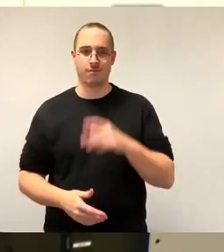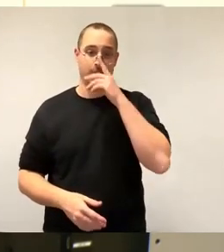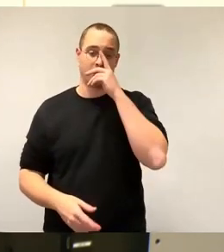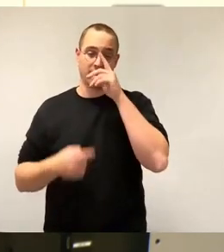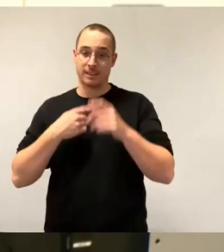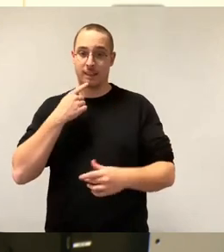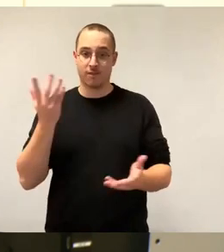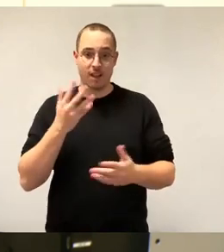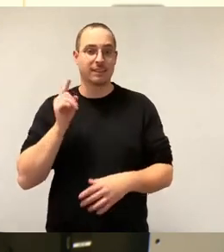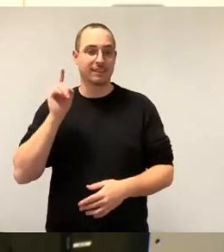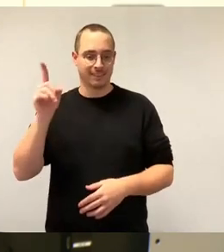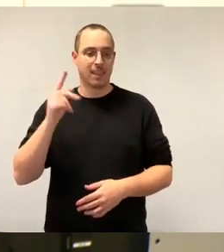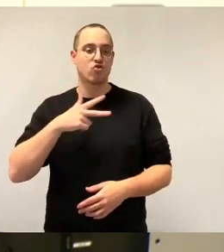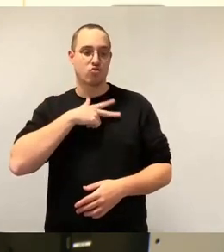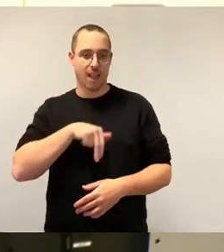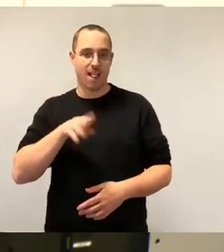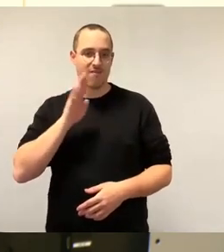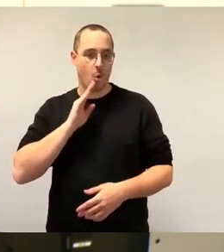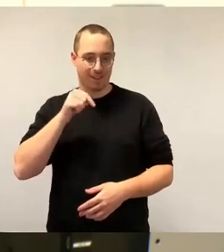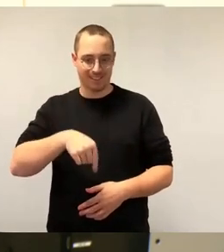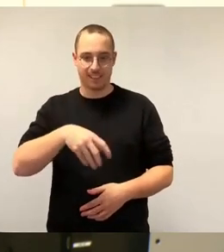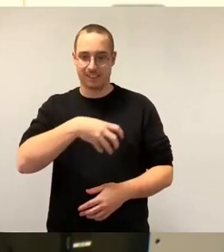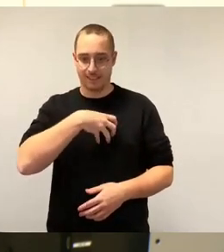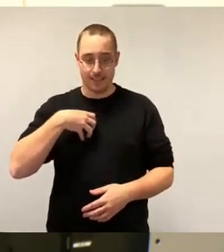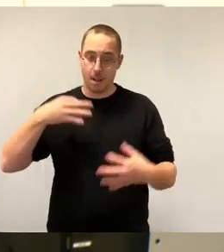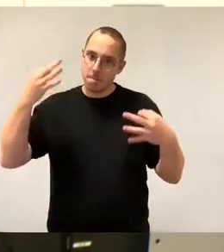Stadt dringend gebraucht werden. Der zweite Punkt.